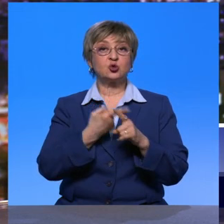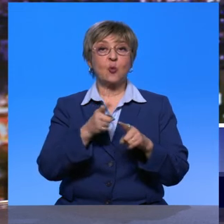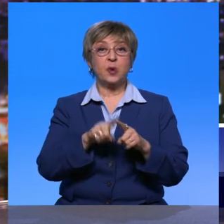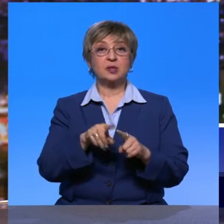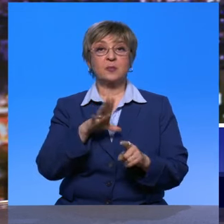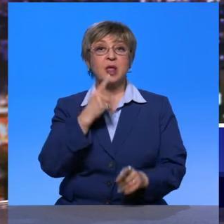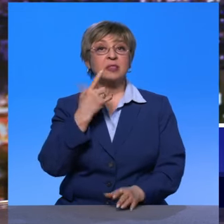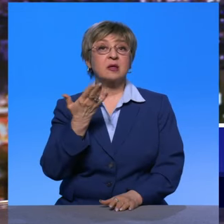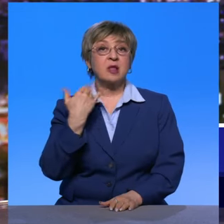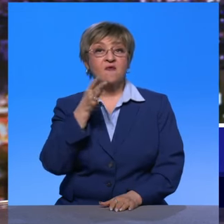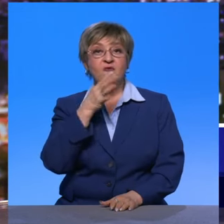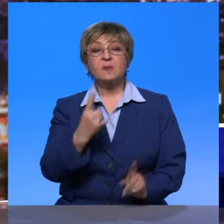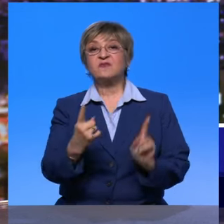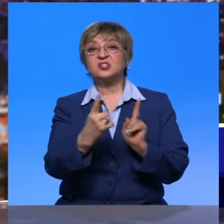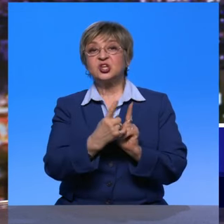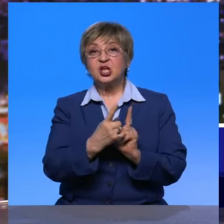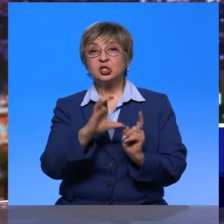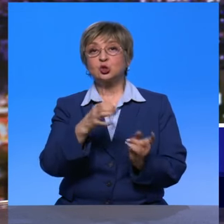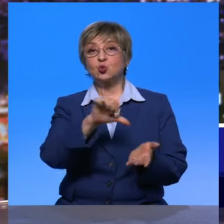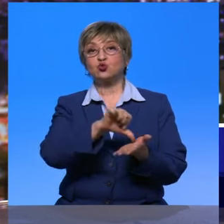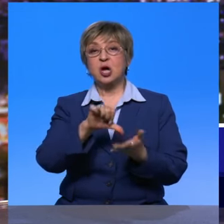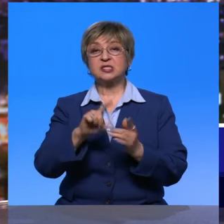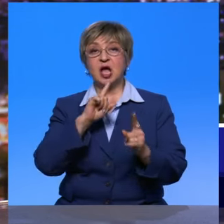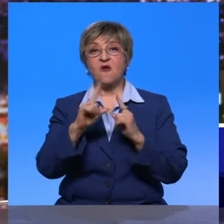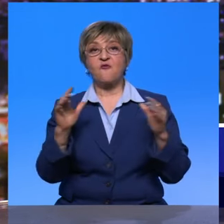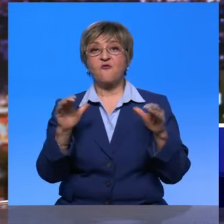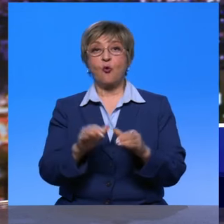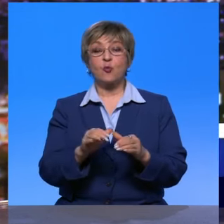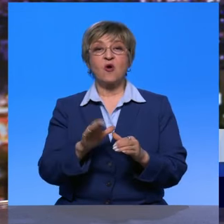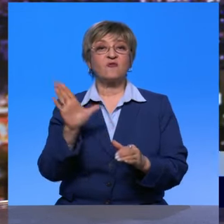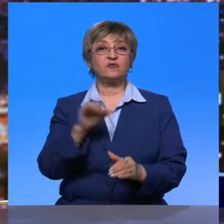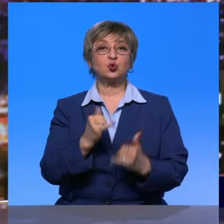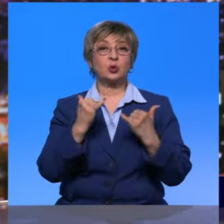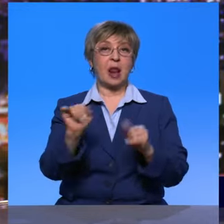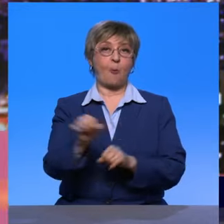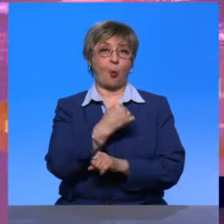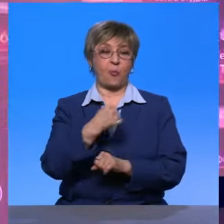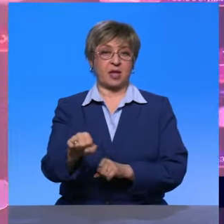совсем недавно во время встречи президента с участниками форума «Все для победы». Давайте посмотрим, как это было.